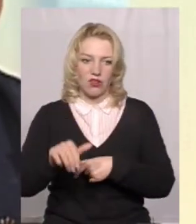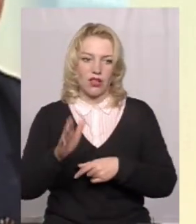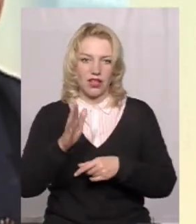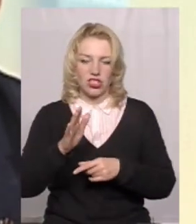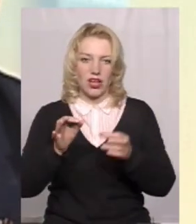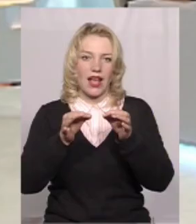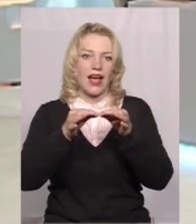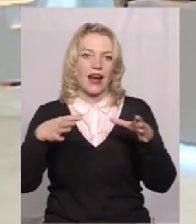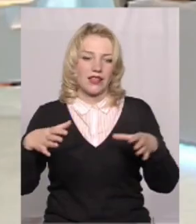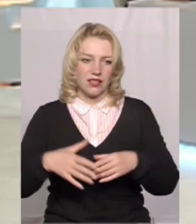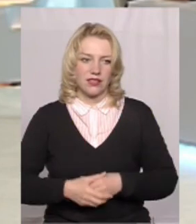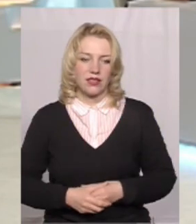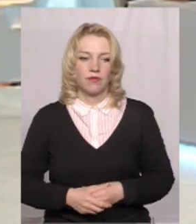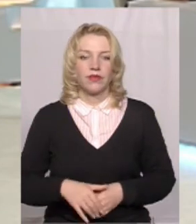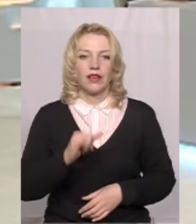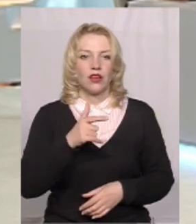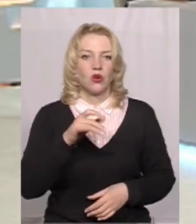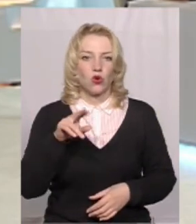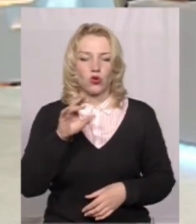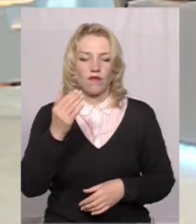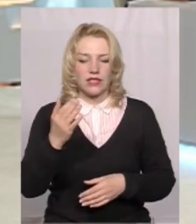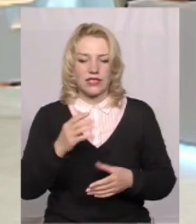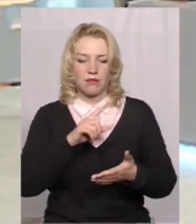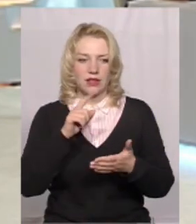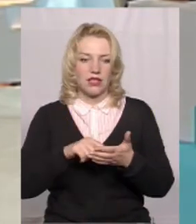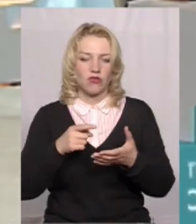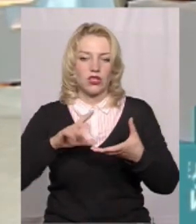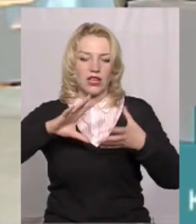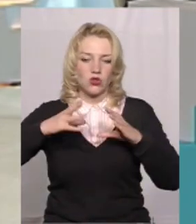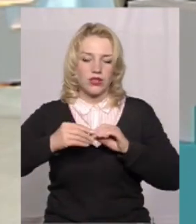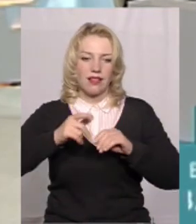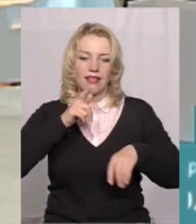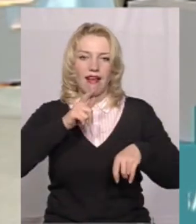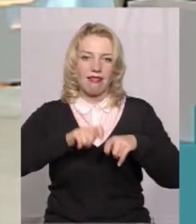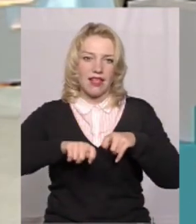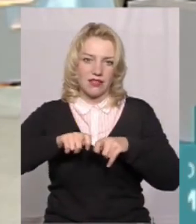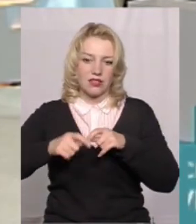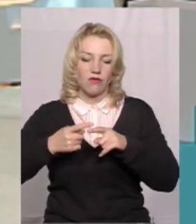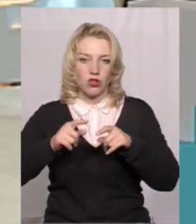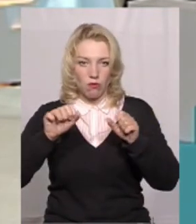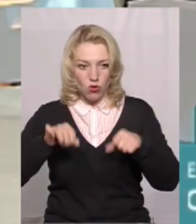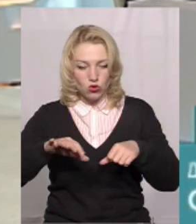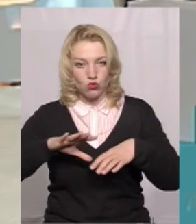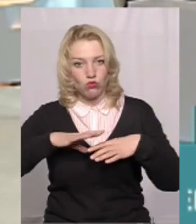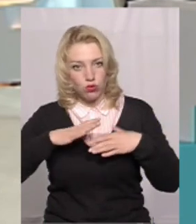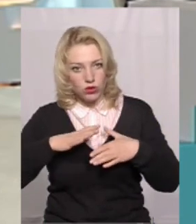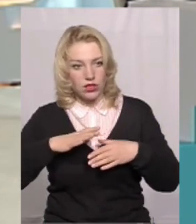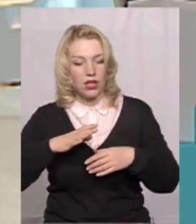радіаційного. Пане Ігоре, до вас запитання. Оці результати аналізів, про які ви говорили, вони можуть бути